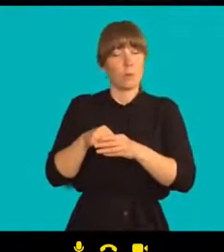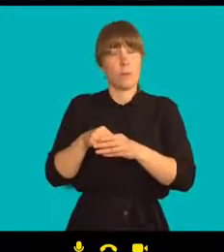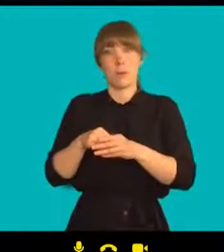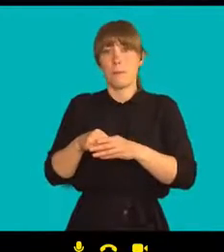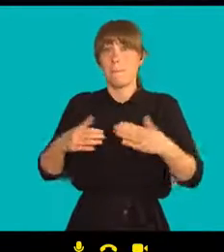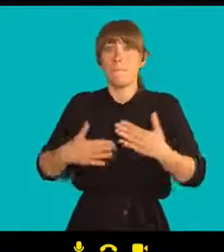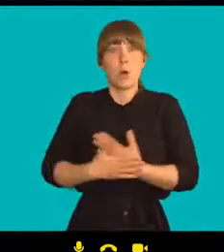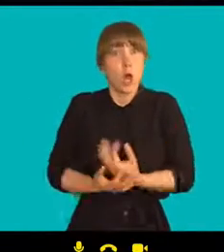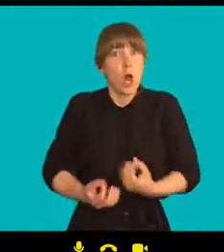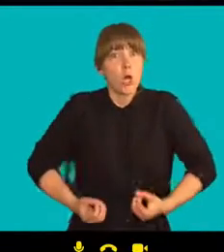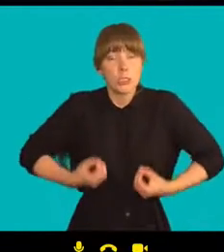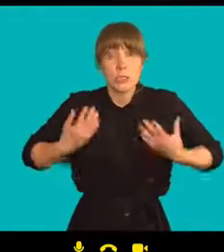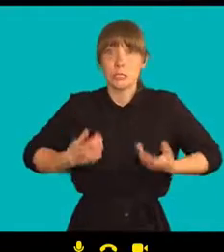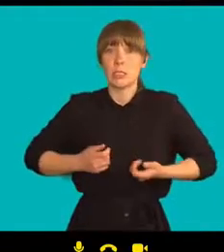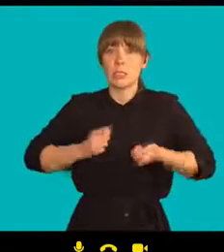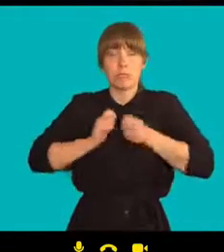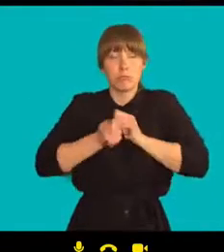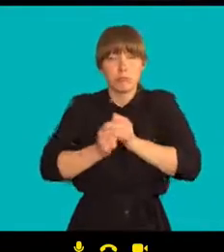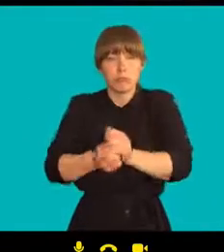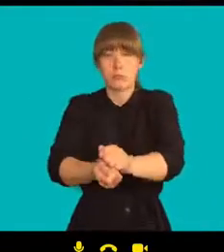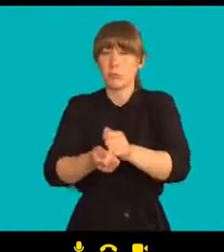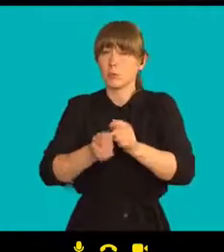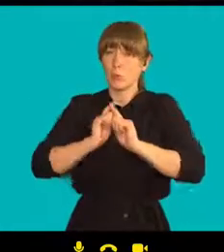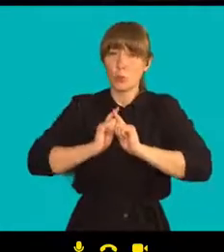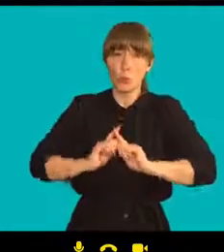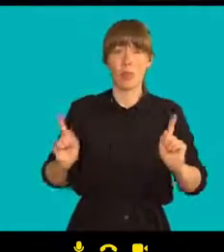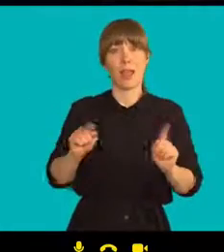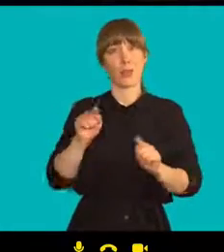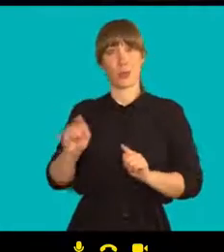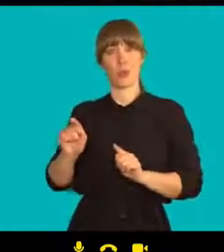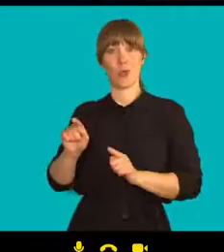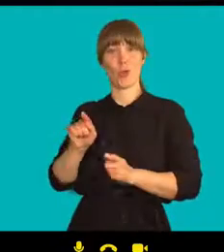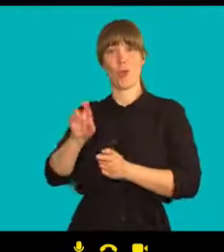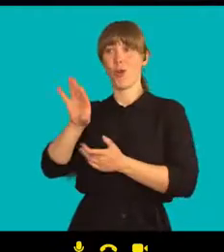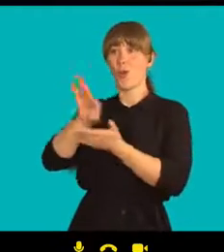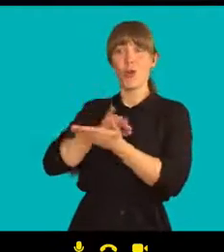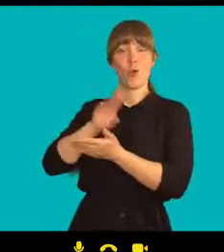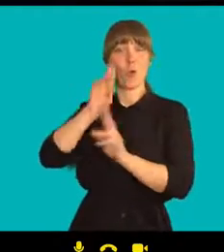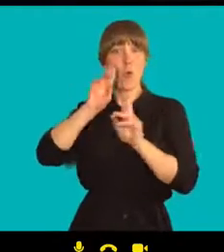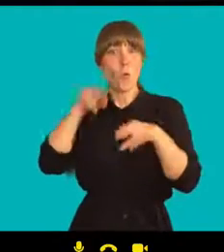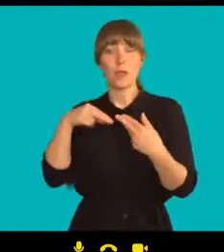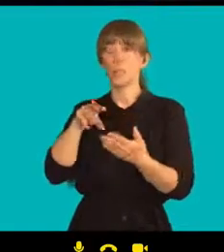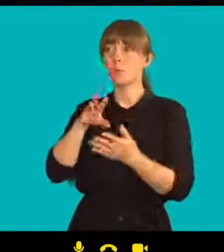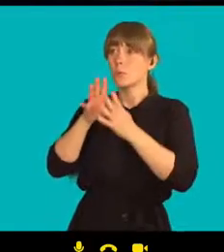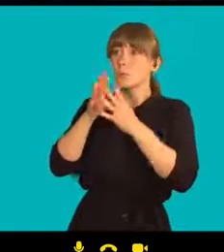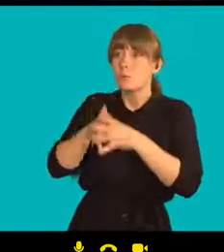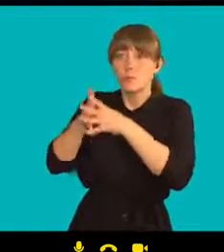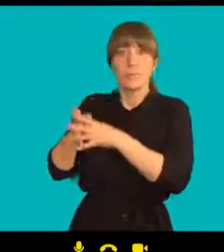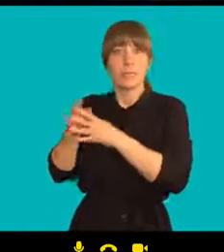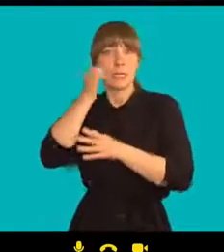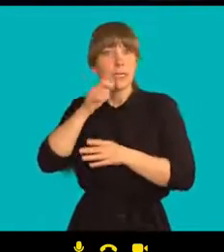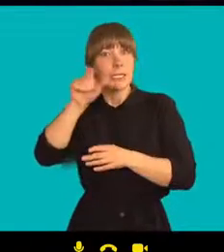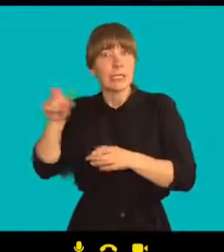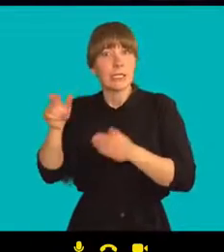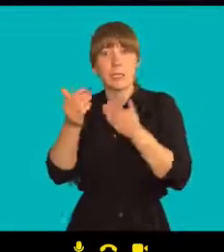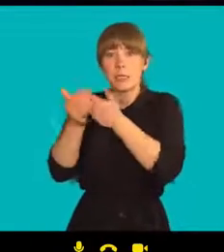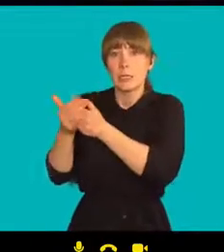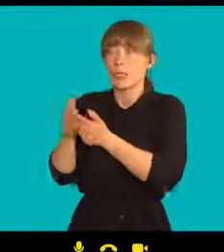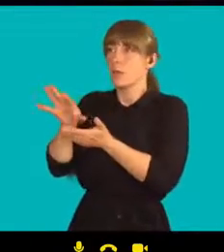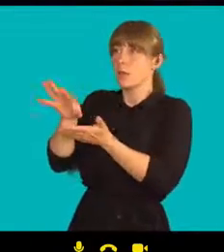pocitů, emocí. A umělci by mohli toto vyslyšet. A opravdu se těším na tyto